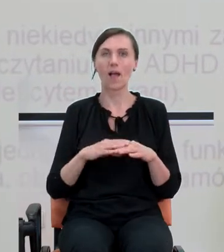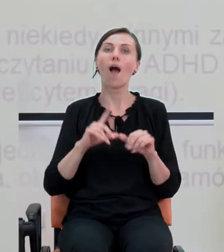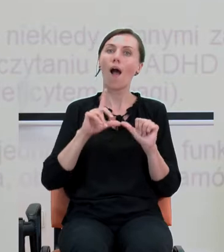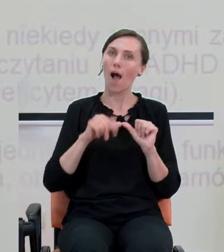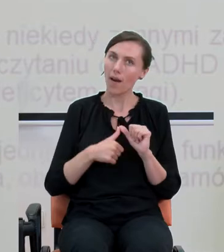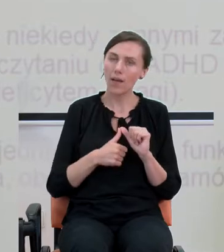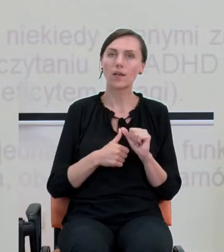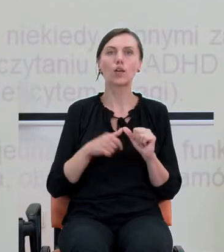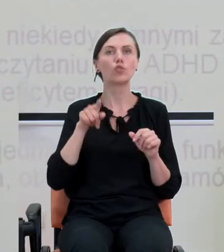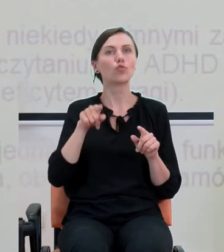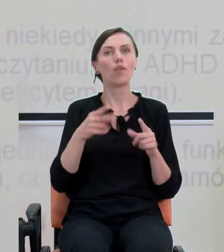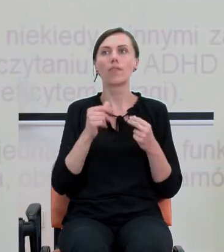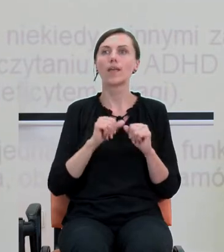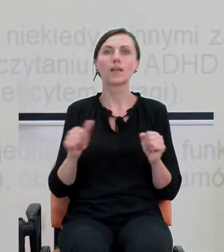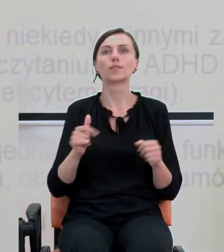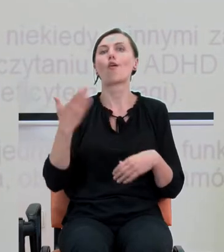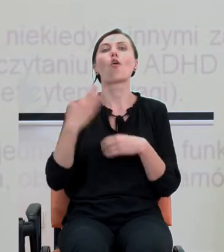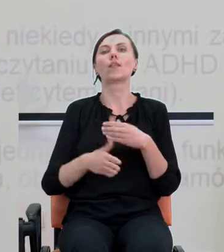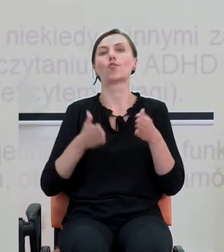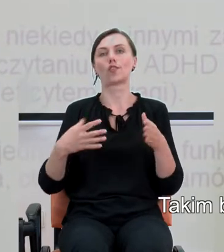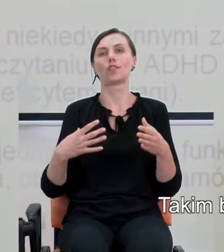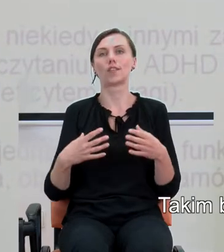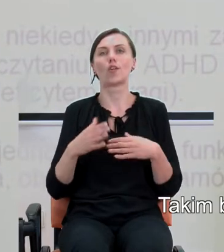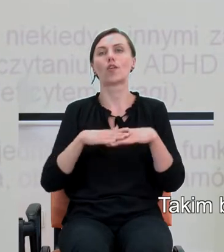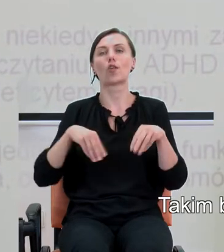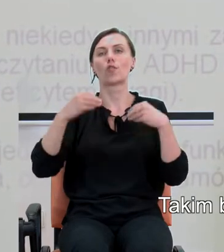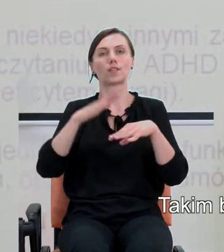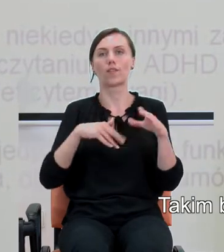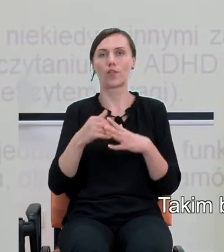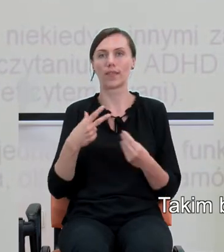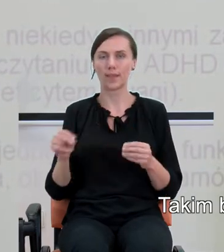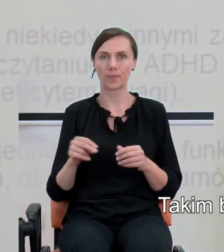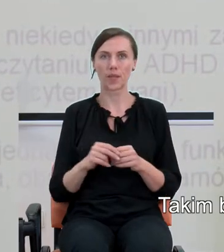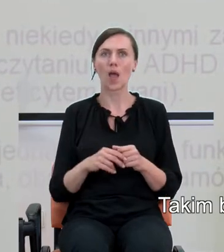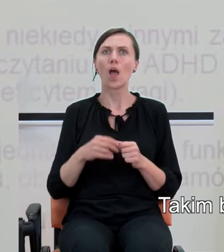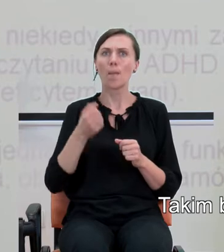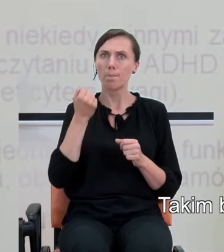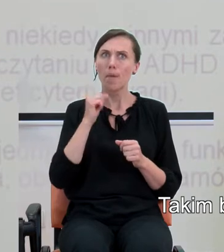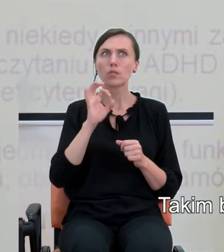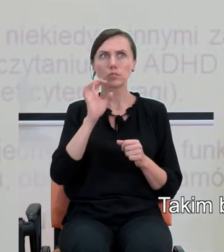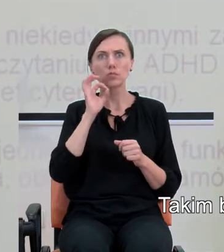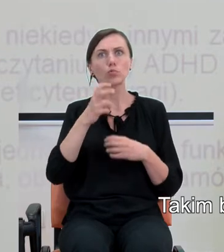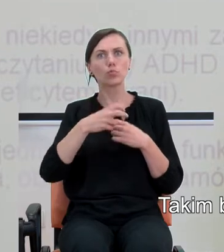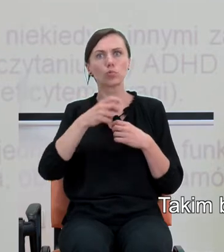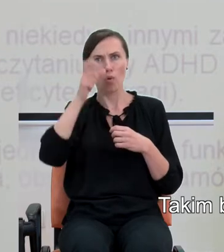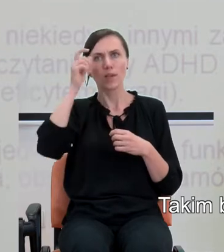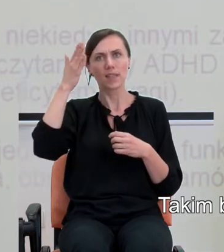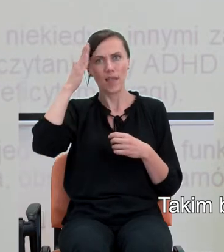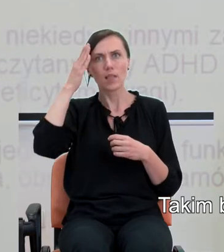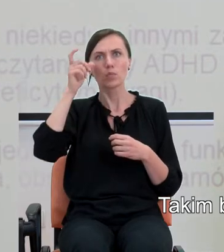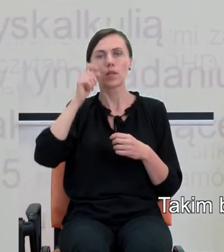nie jest to jakby koniec drogi. Takim bardzo zasłużonym badaczem dyskalkulii jest